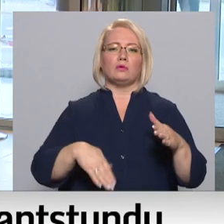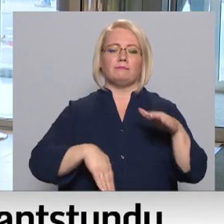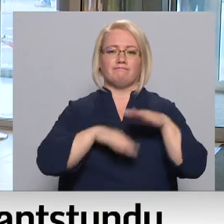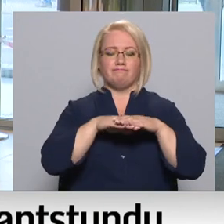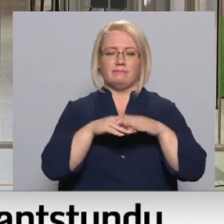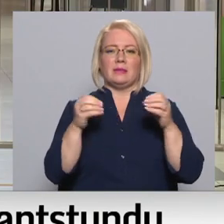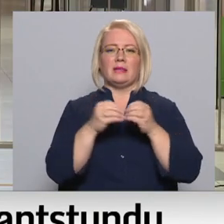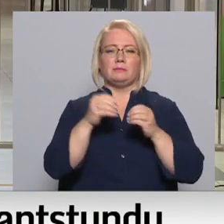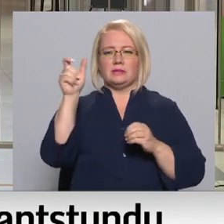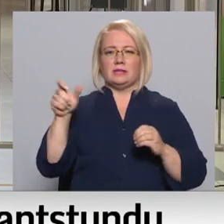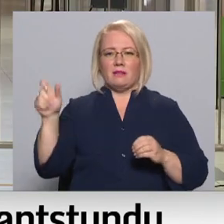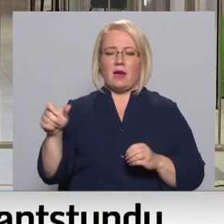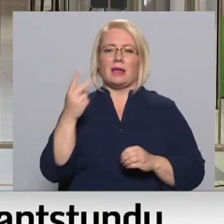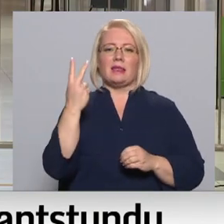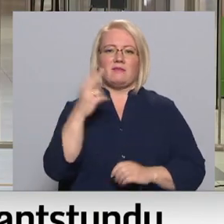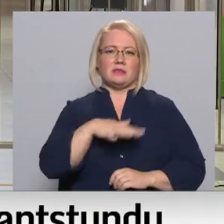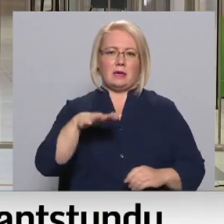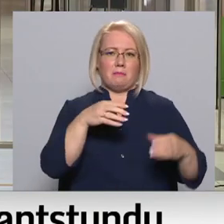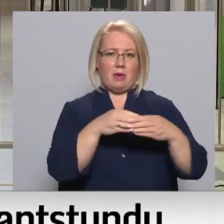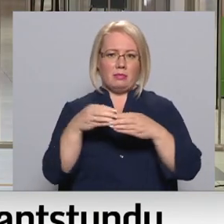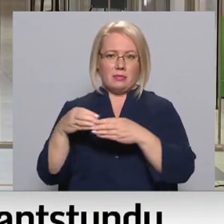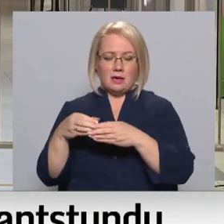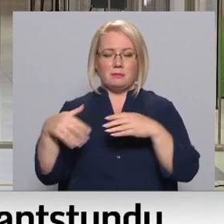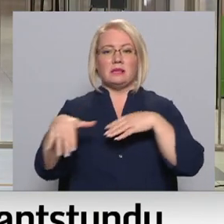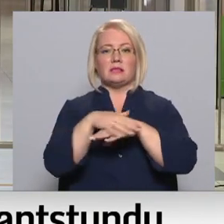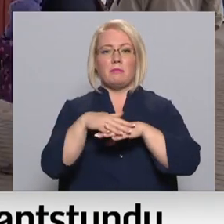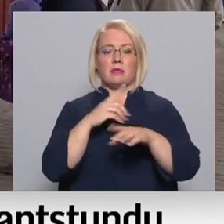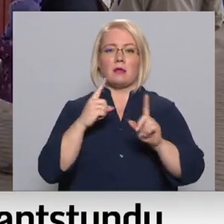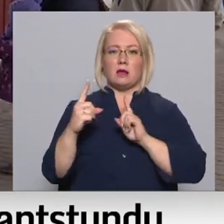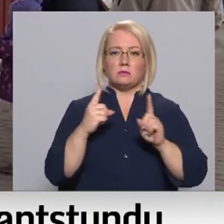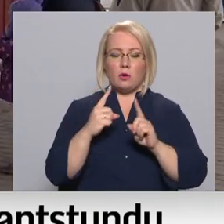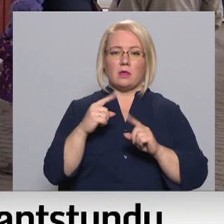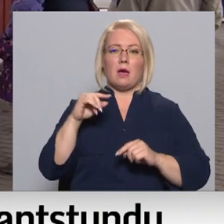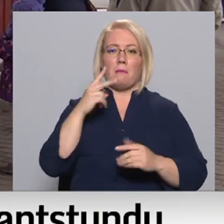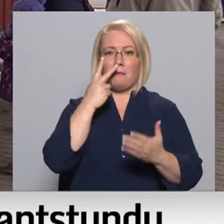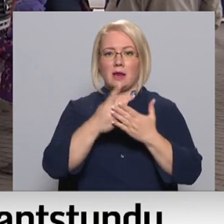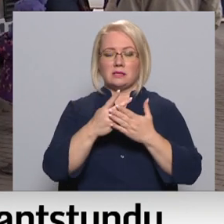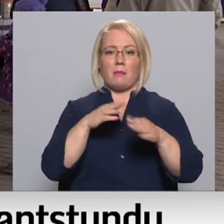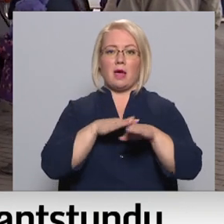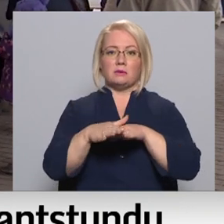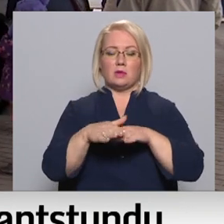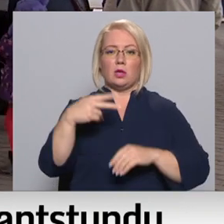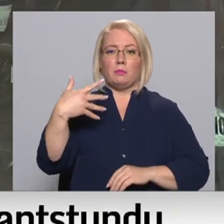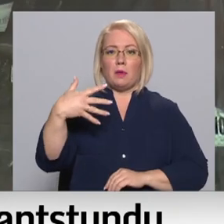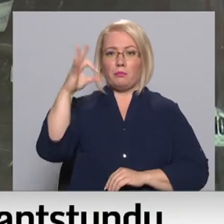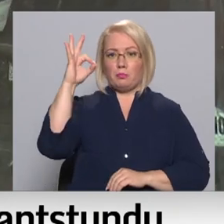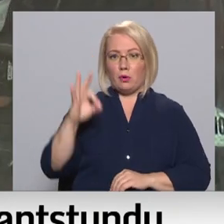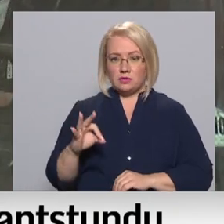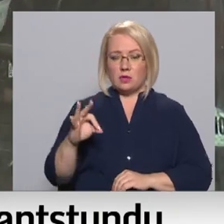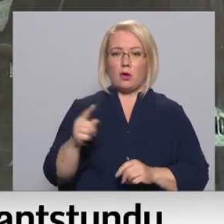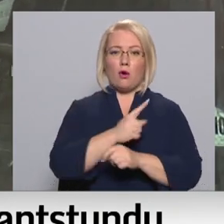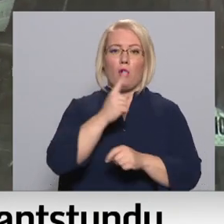nevairāk kā desmit personas no divām mājasēmniecībām. Savukārt sabiedriski jātransportā, ja paredzamais aizpildījums ir virs 50%,